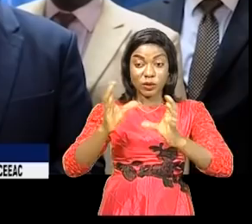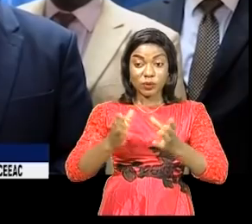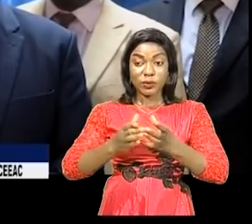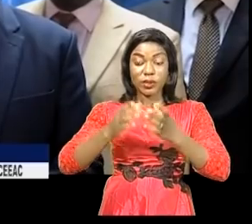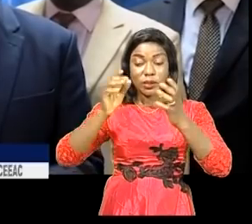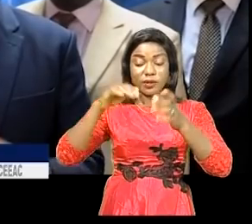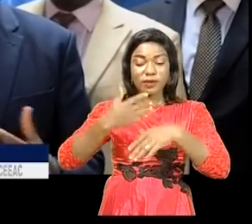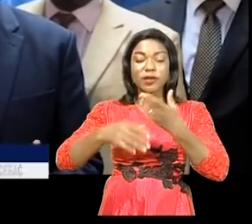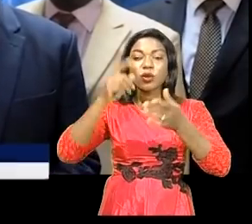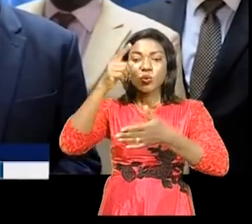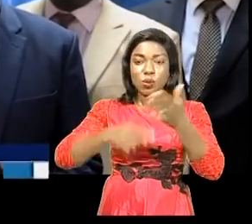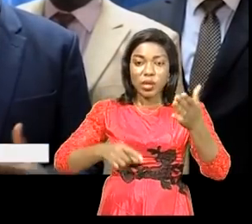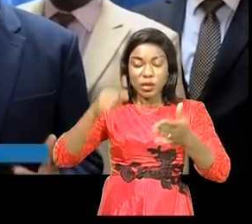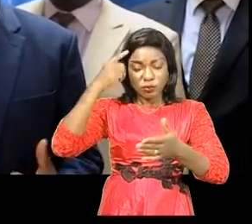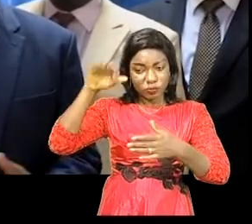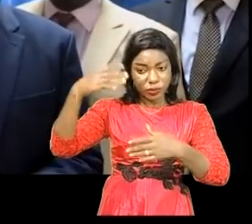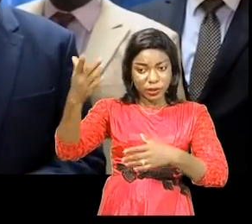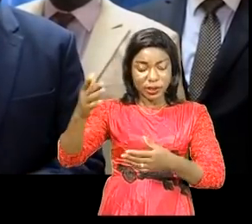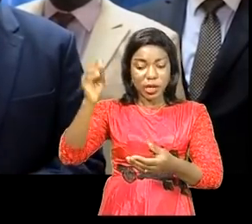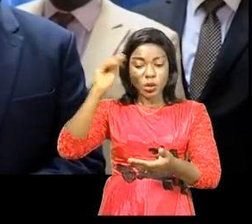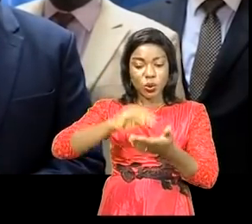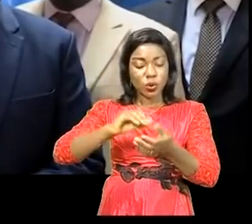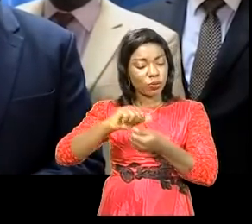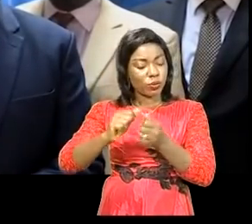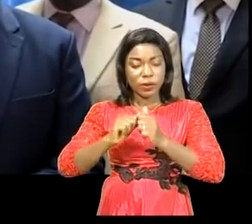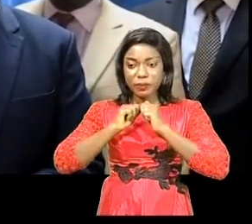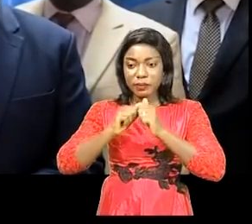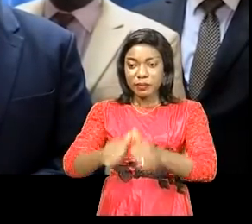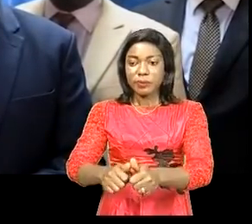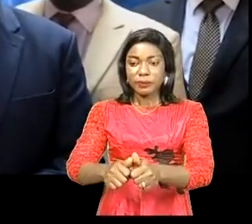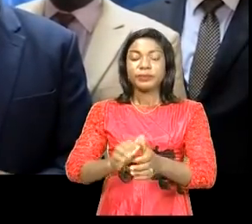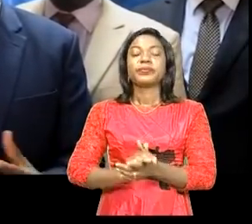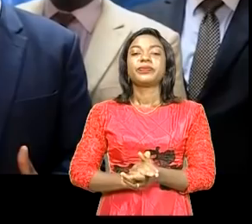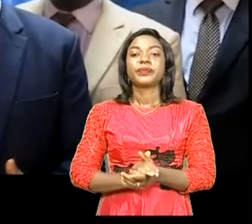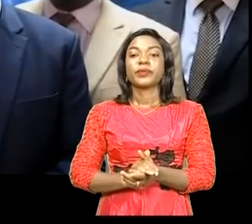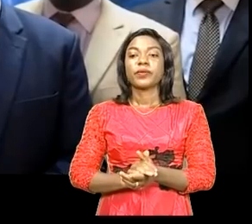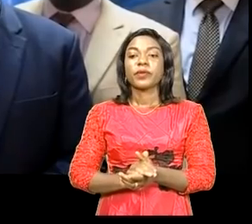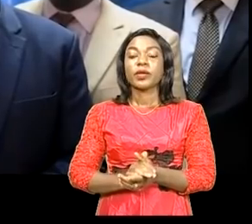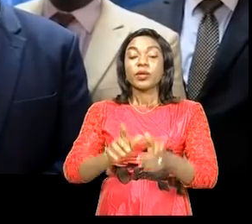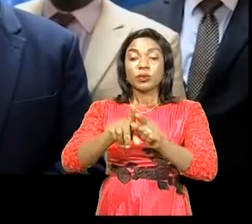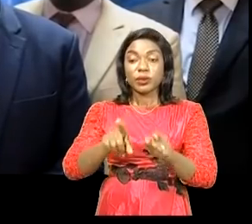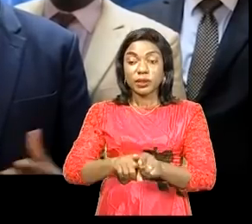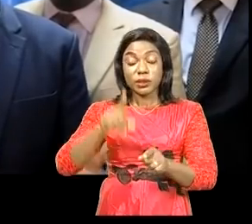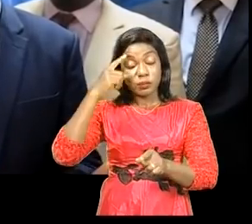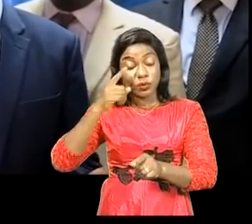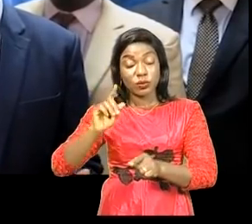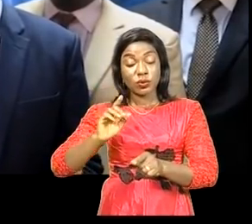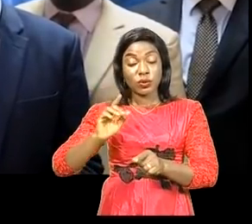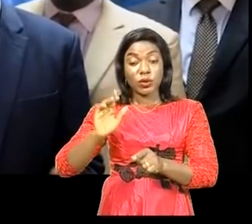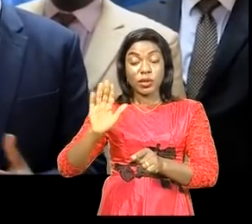faire pour qu'il n'y ait pas de doublons avec les interventions de vos partenaires tant